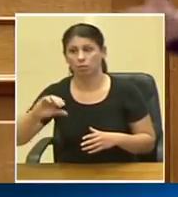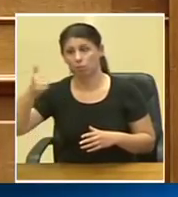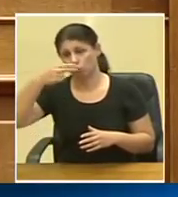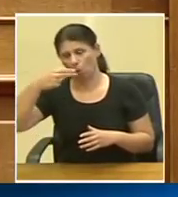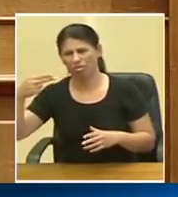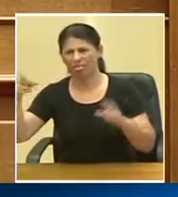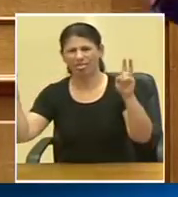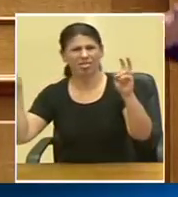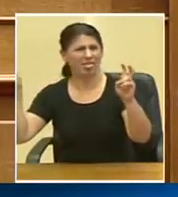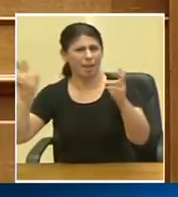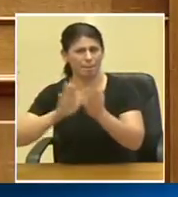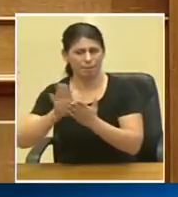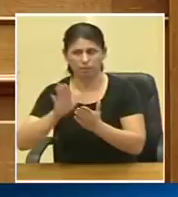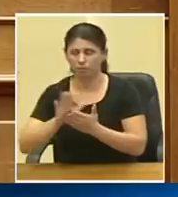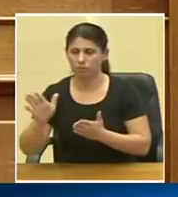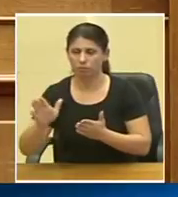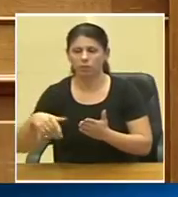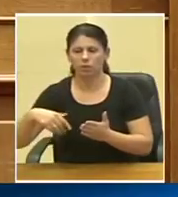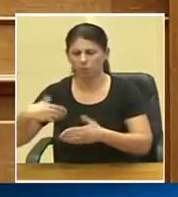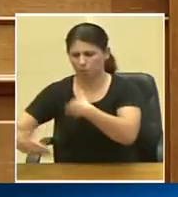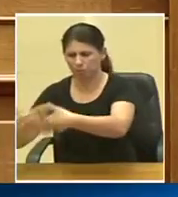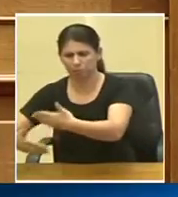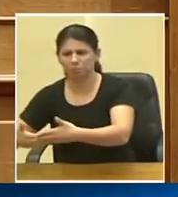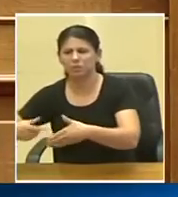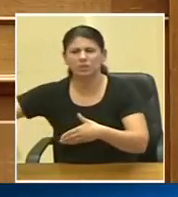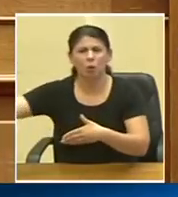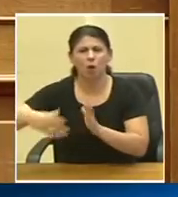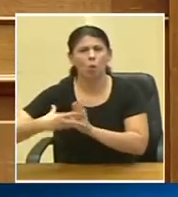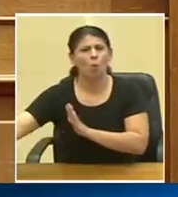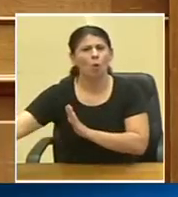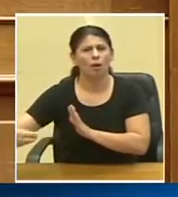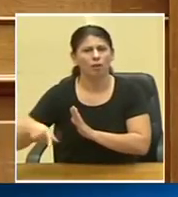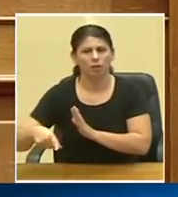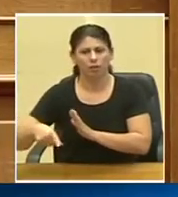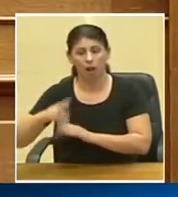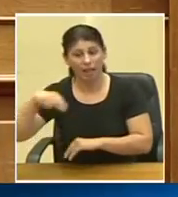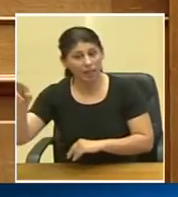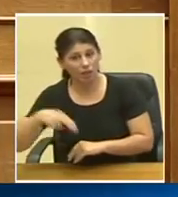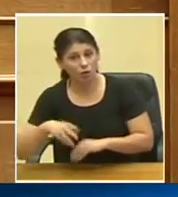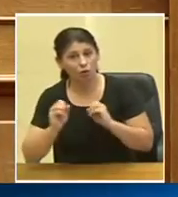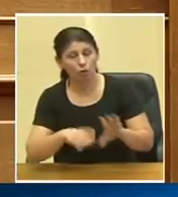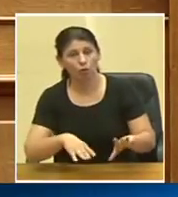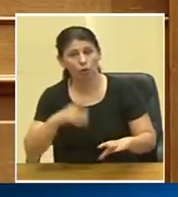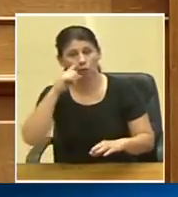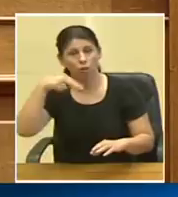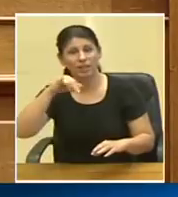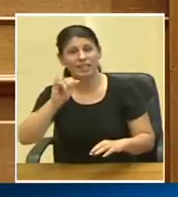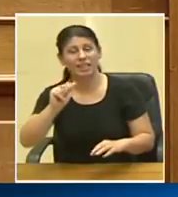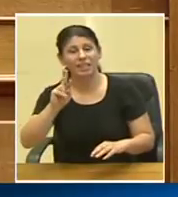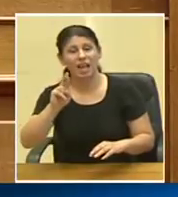εν είδη χιονοστιβάδας από τα υπόλοιπα, ήταν ότι ακυρώνεται η δωρεά του Νιάρκου με αφορμή